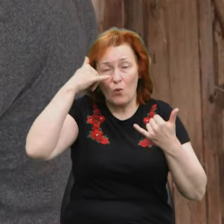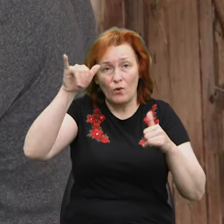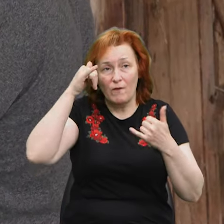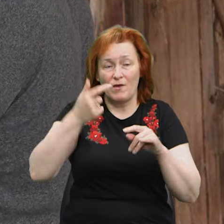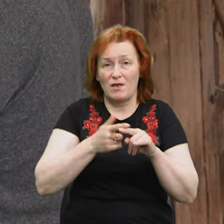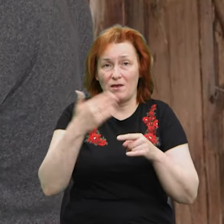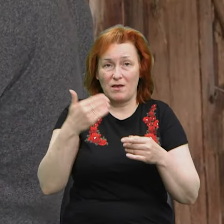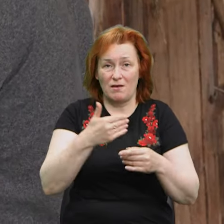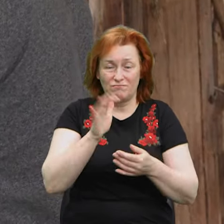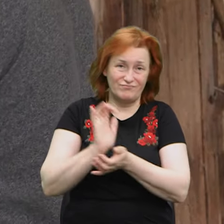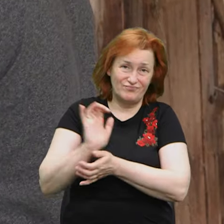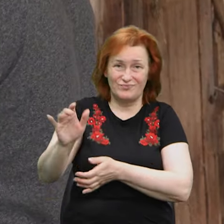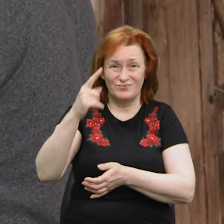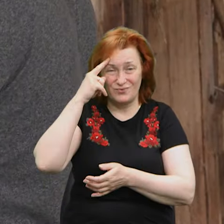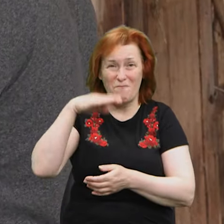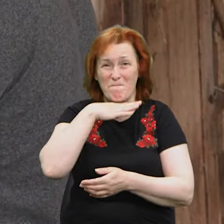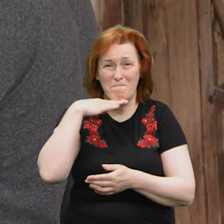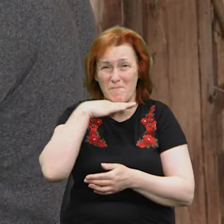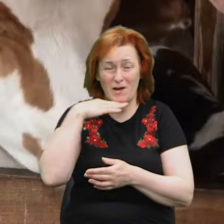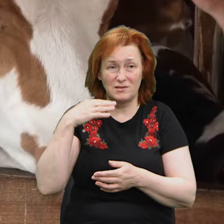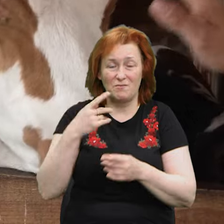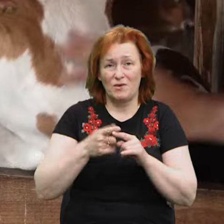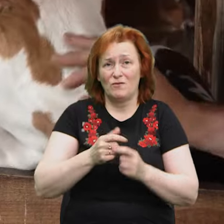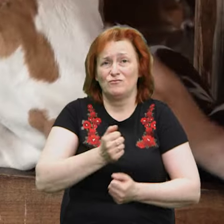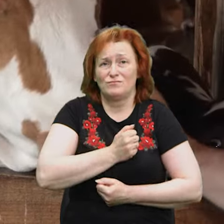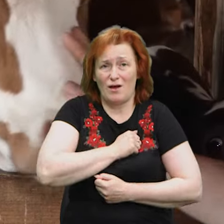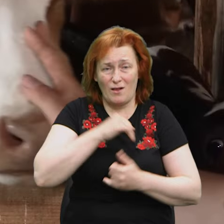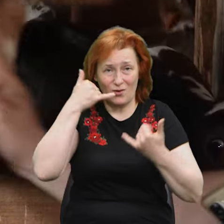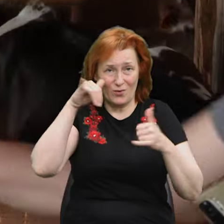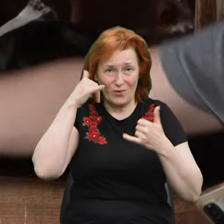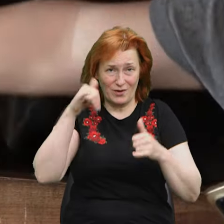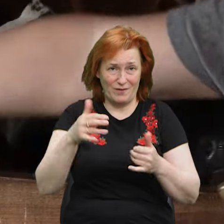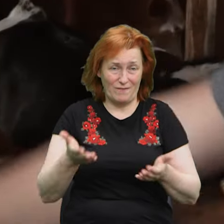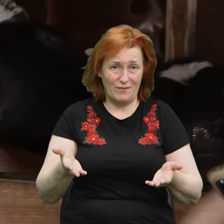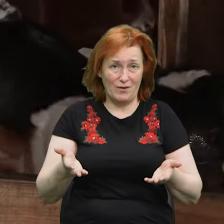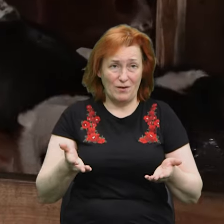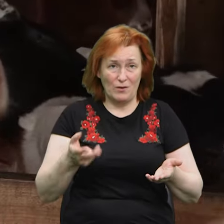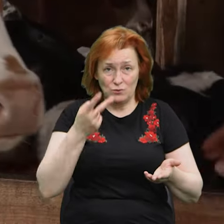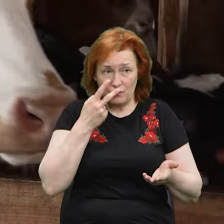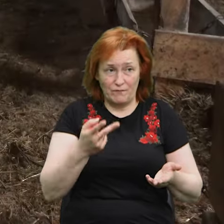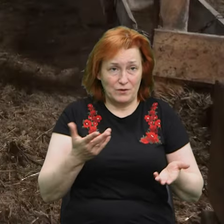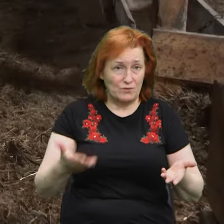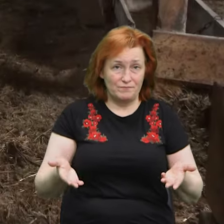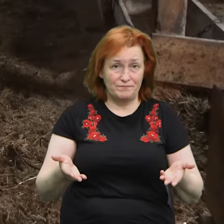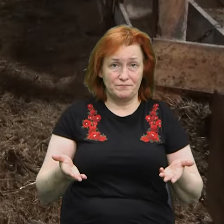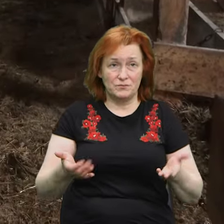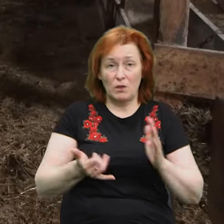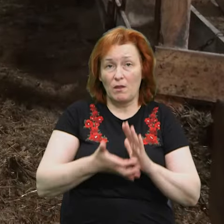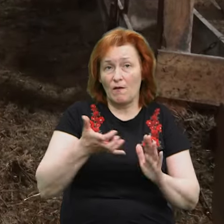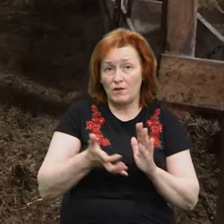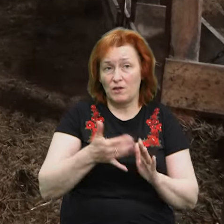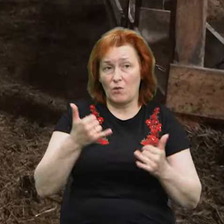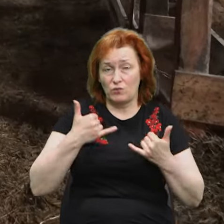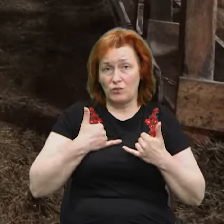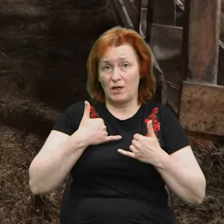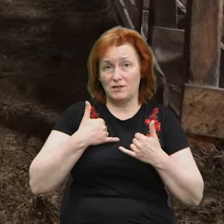яких хотіли здати на м'ясо. Ми би більше розширялися, але така проблема вже настає, що не вистачає